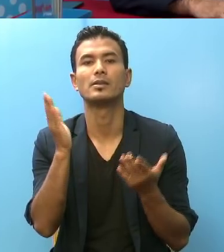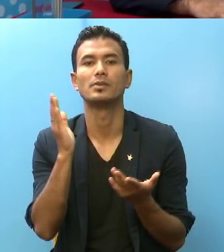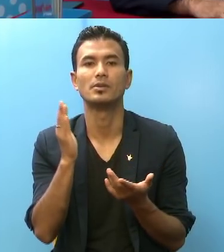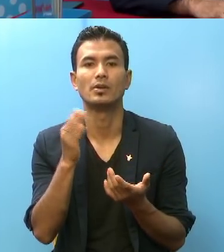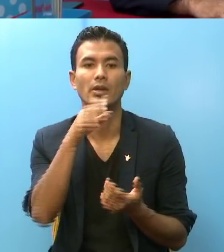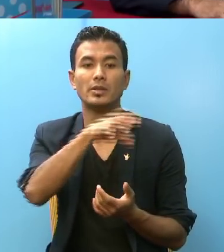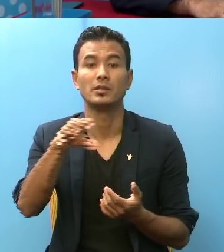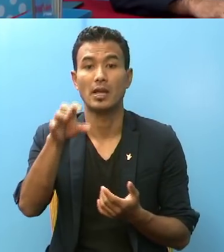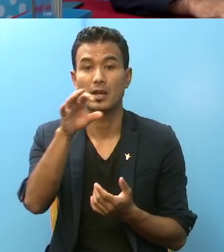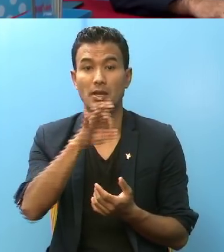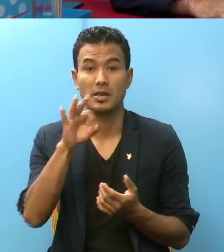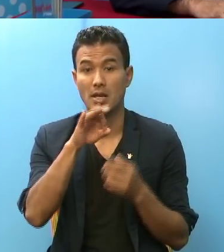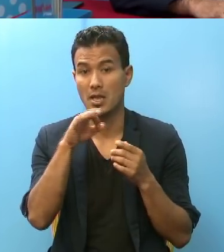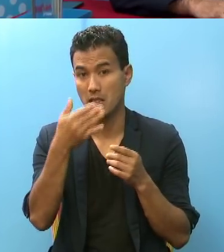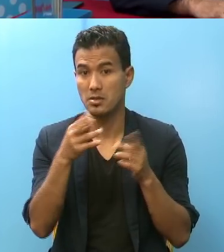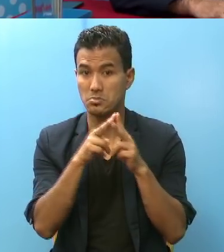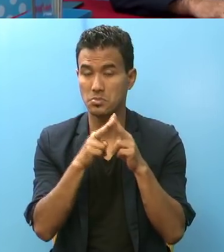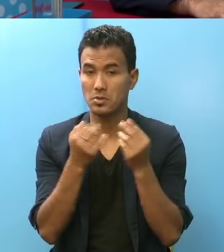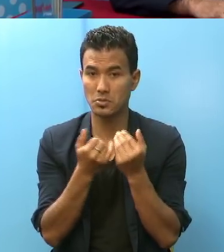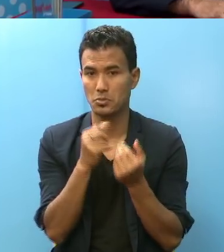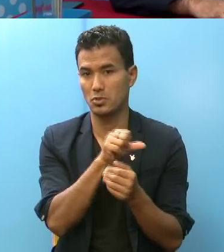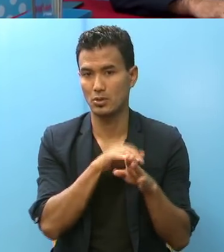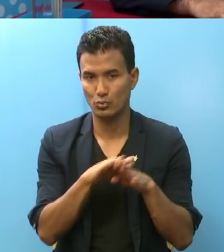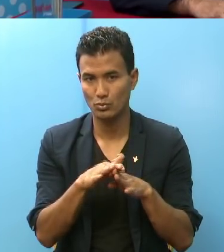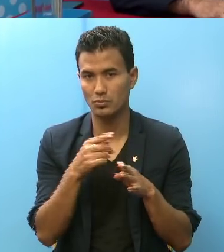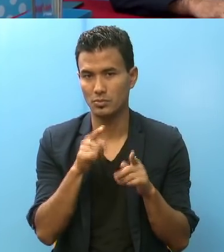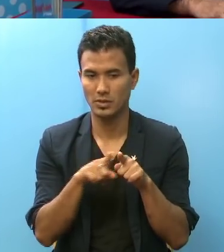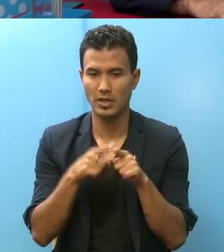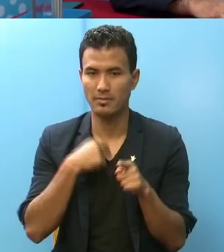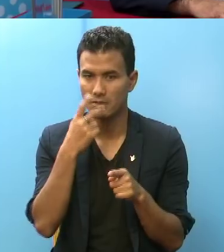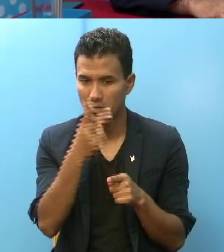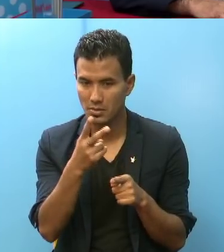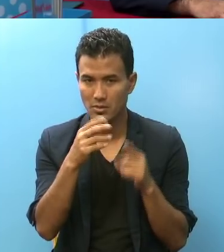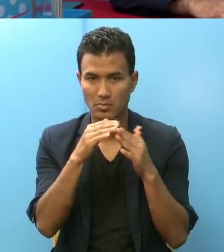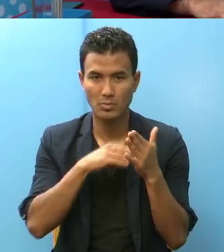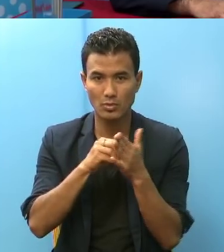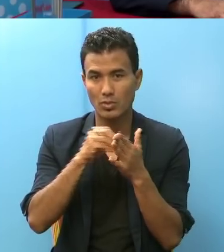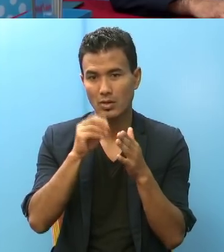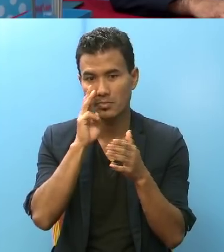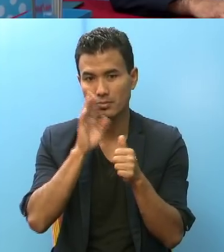मा अवर्ण